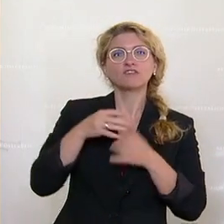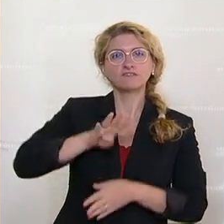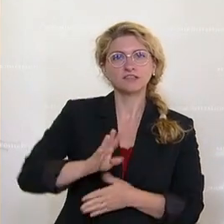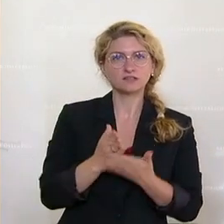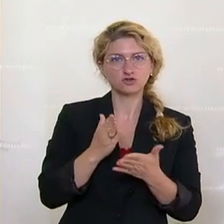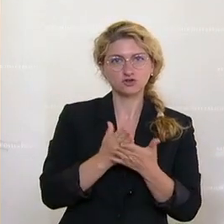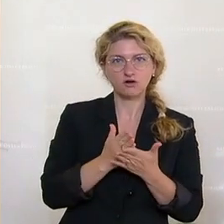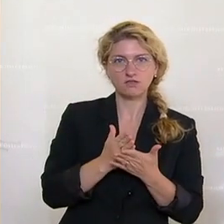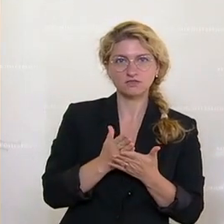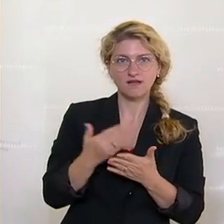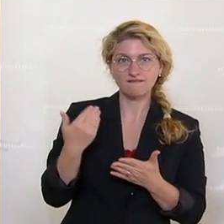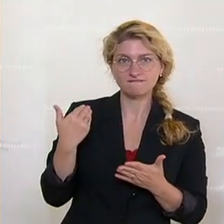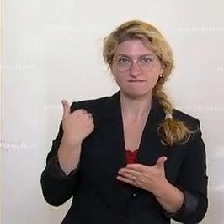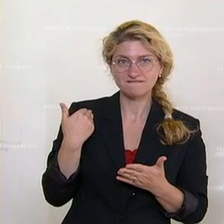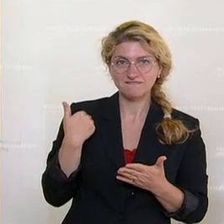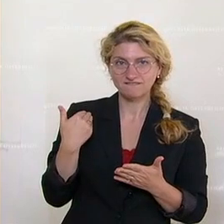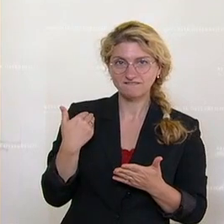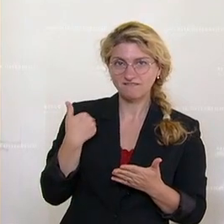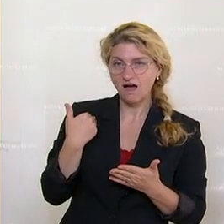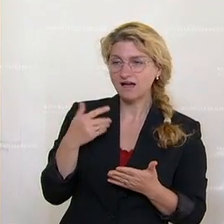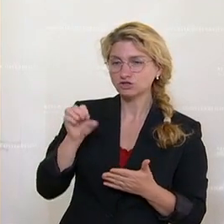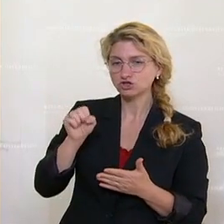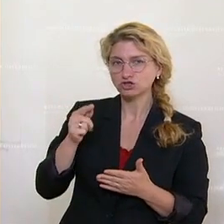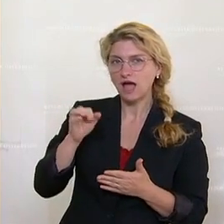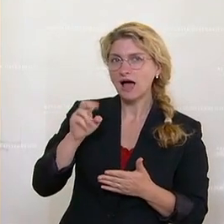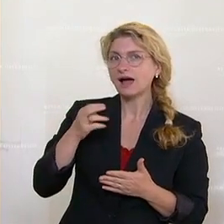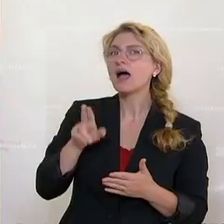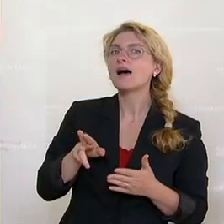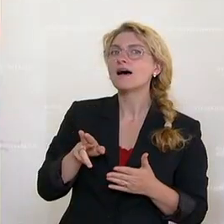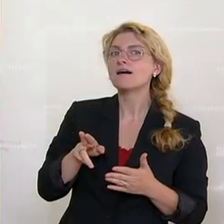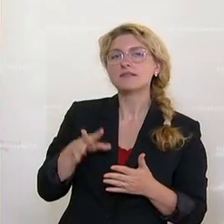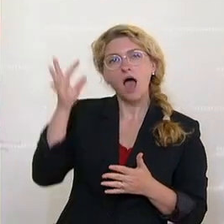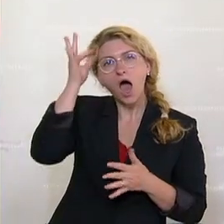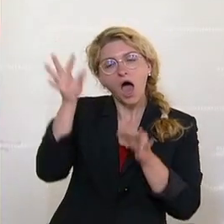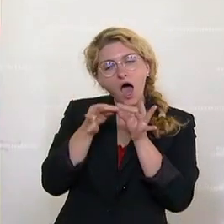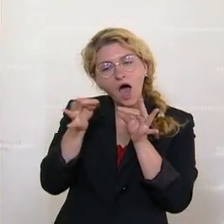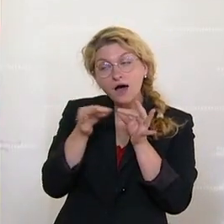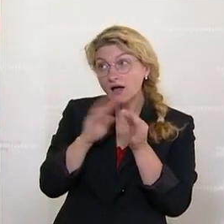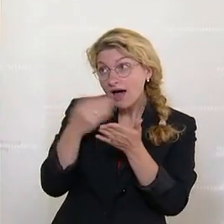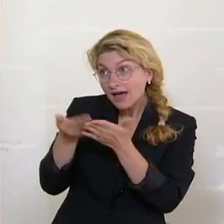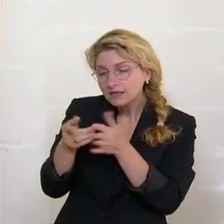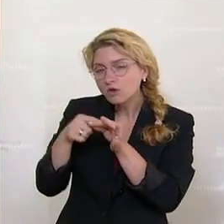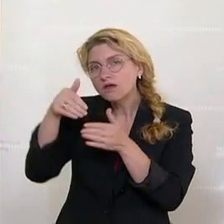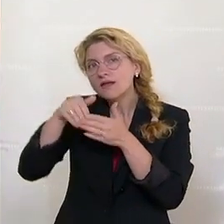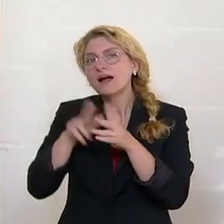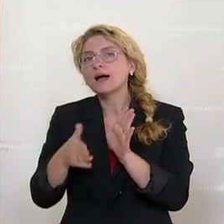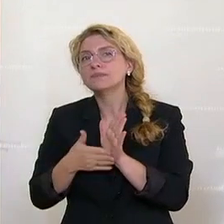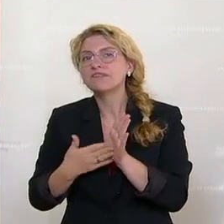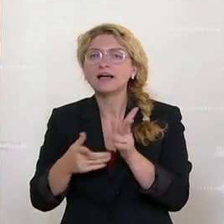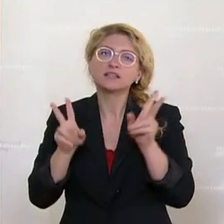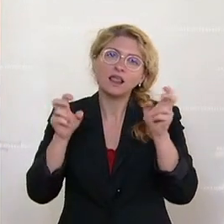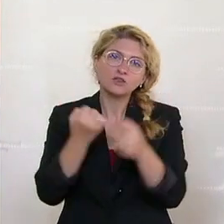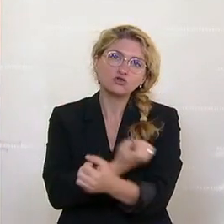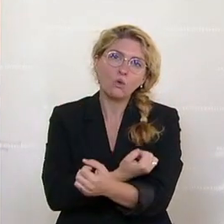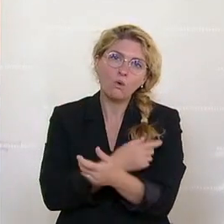ein Haarpüschel von Strache anbot, das einen Drogenkonsum hätte nachweisen sollen. Aber kommen wir zurück